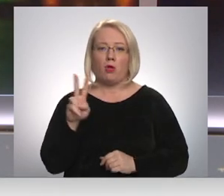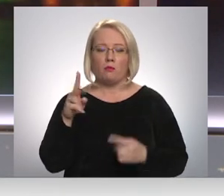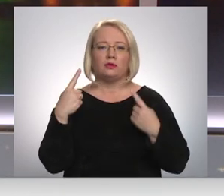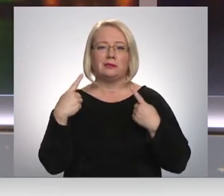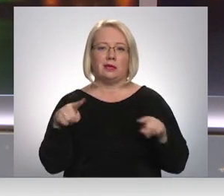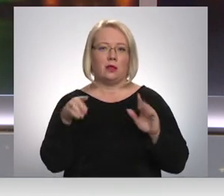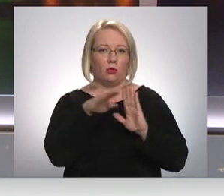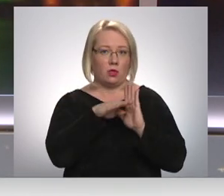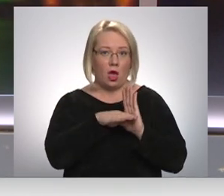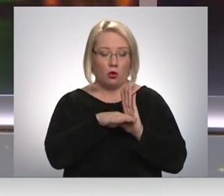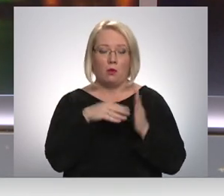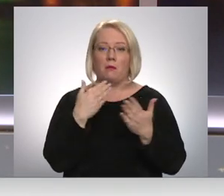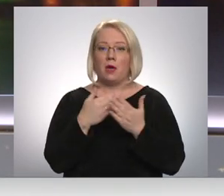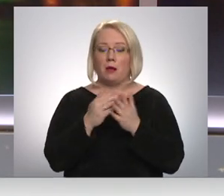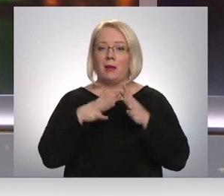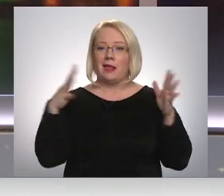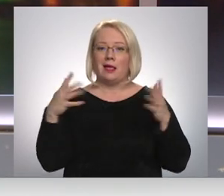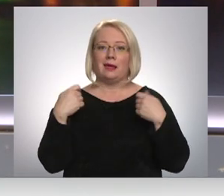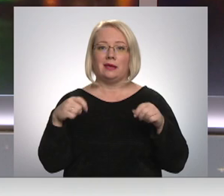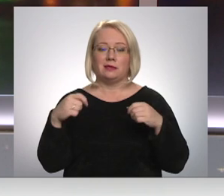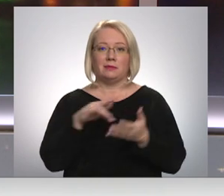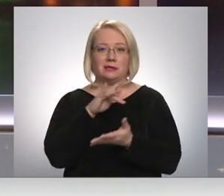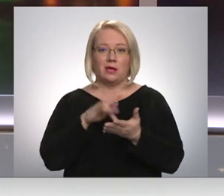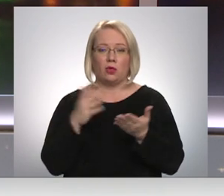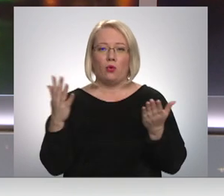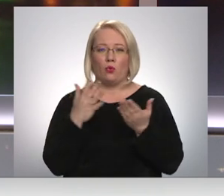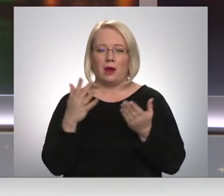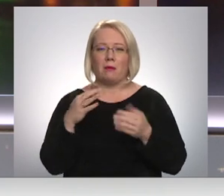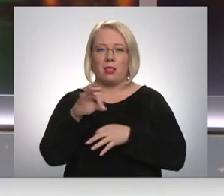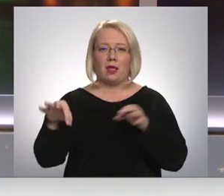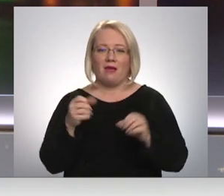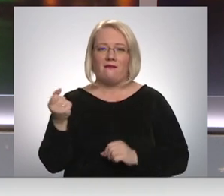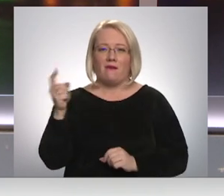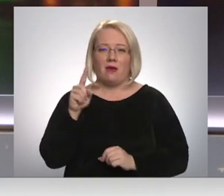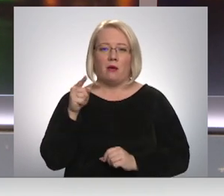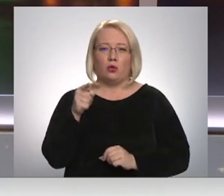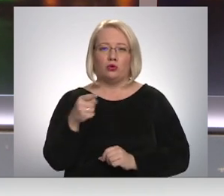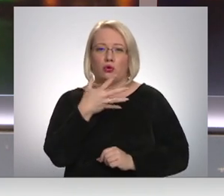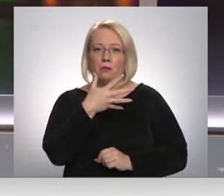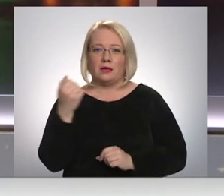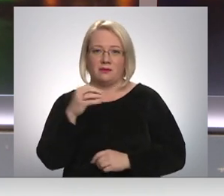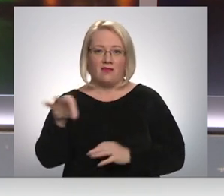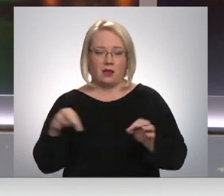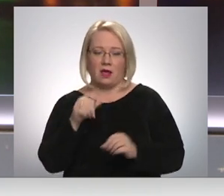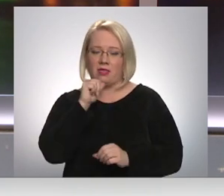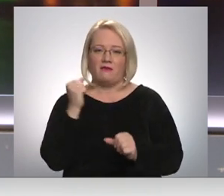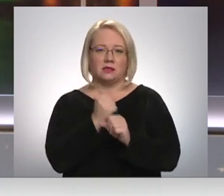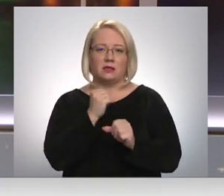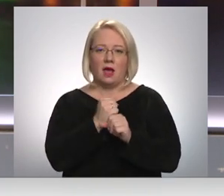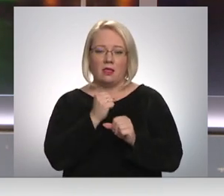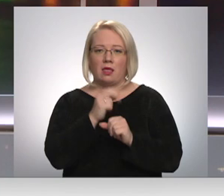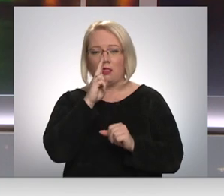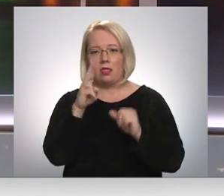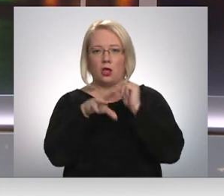ierobežojumi. Piemēram, lielie tirdzniecības centri, kuri platība pārsniedz 1500 kvadrātmetrus, nevarēs strādāt nedēļas nogalēs. Par